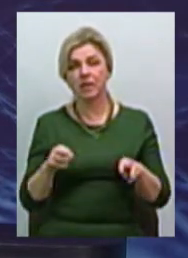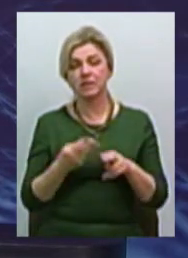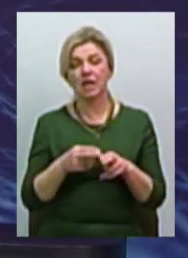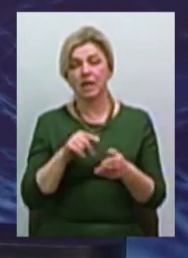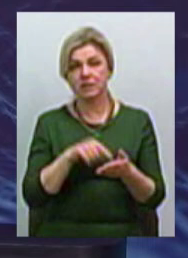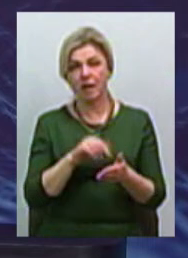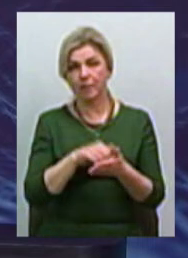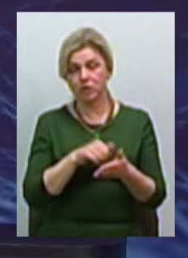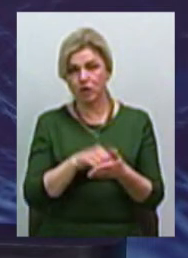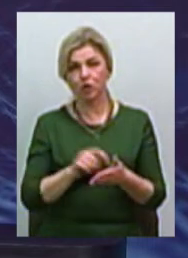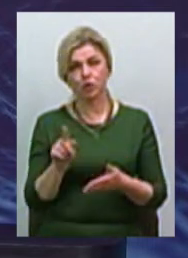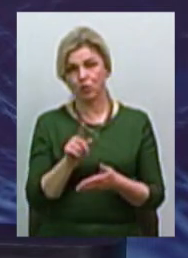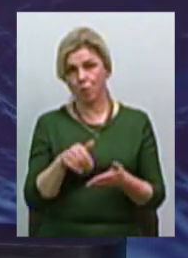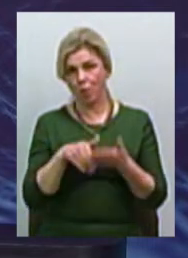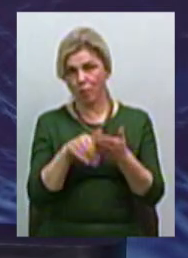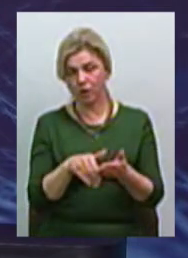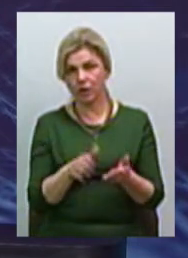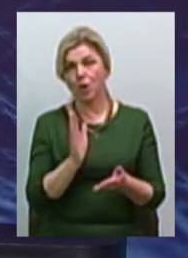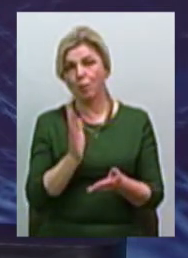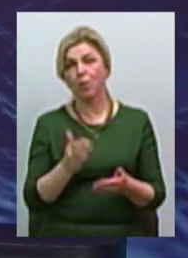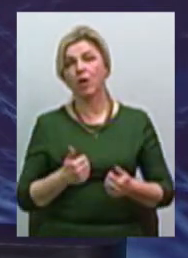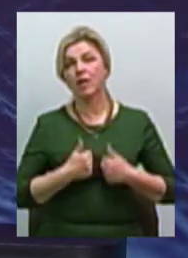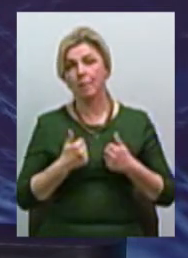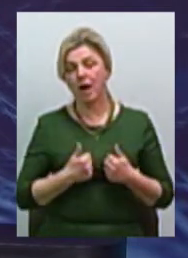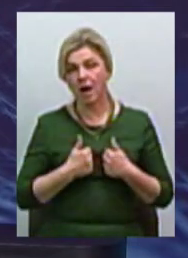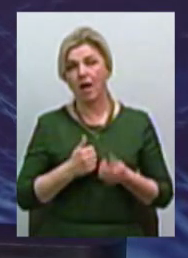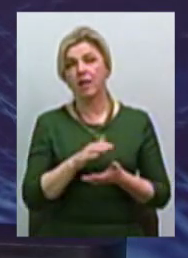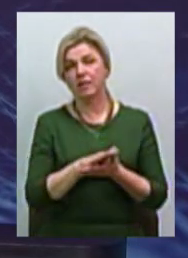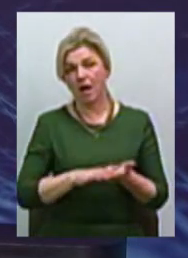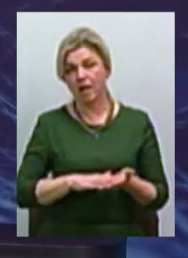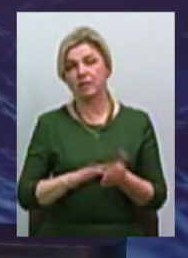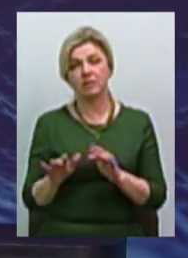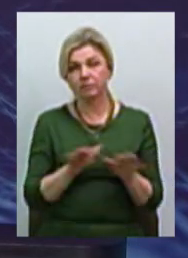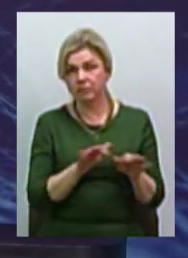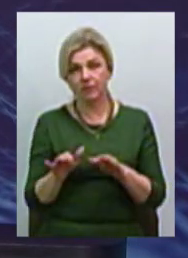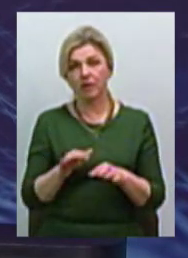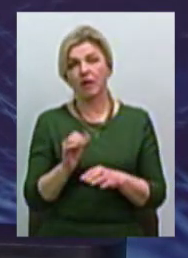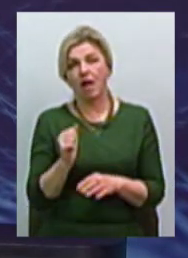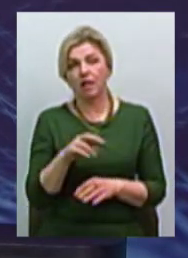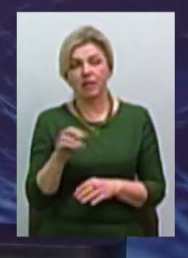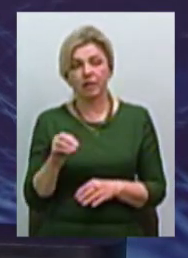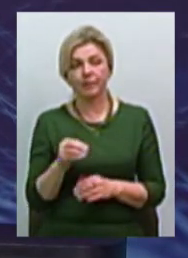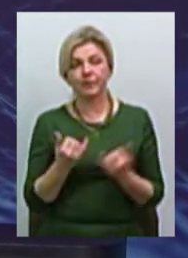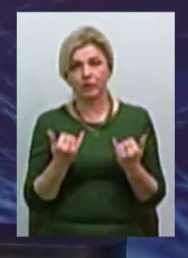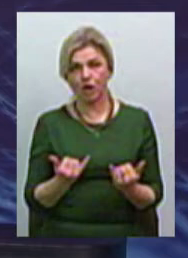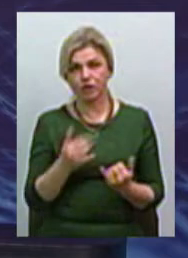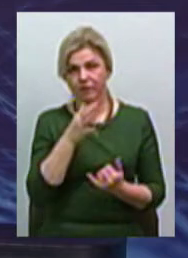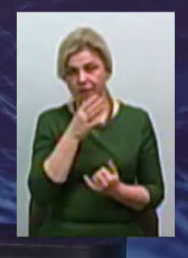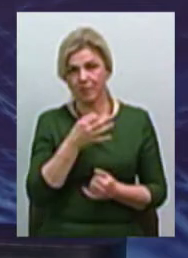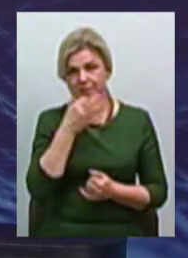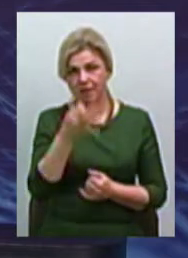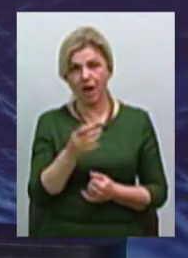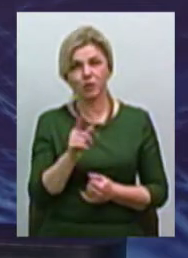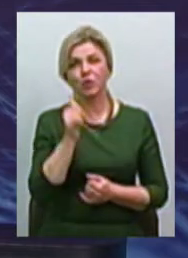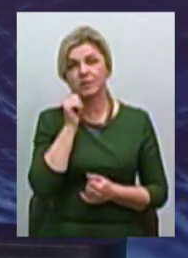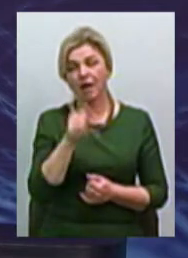допомогти. Ну, будемо намагатися і далі вживати заходи, але на даний час сказати, що завтра